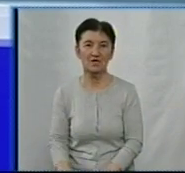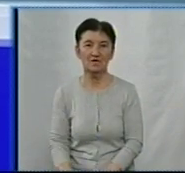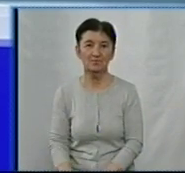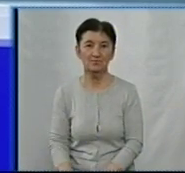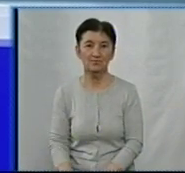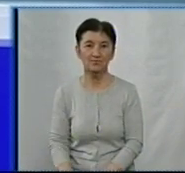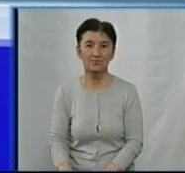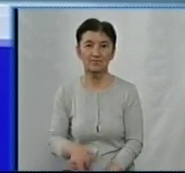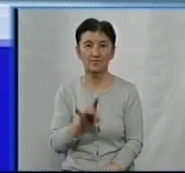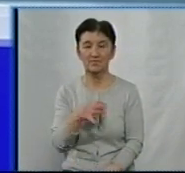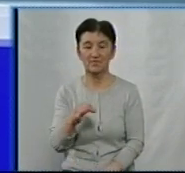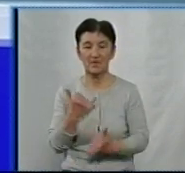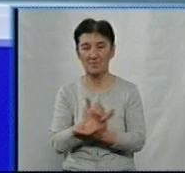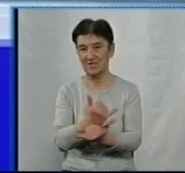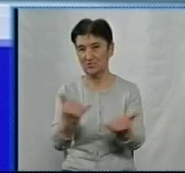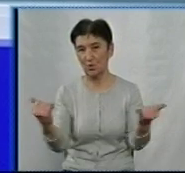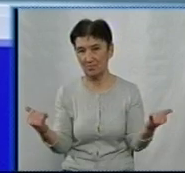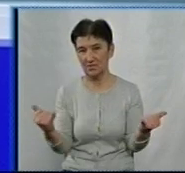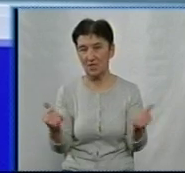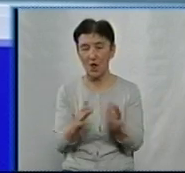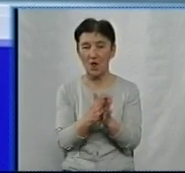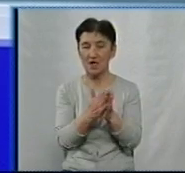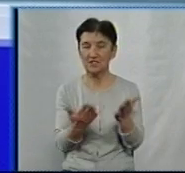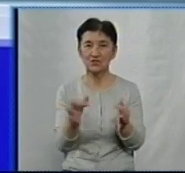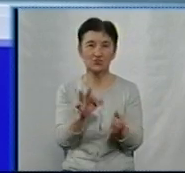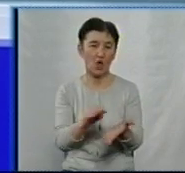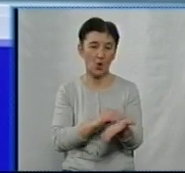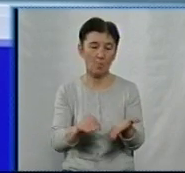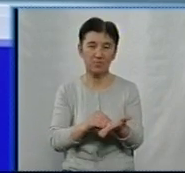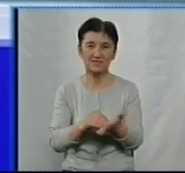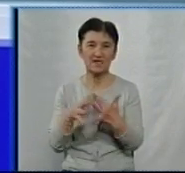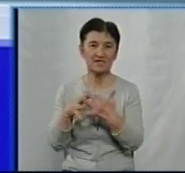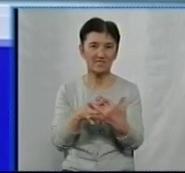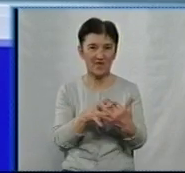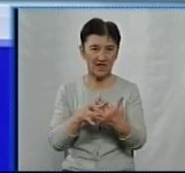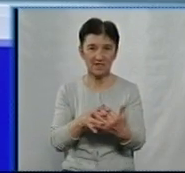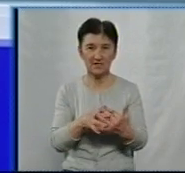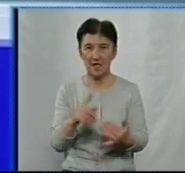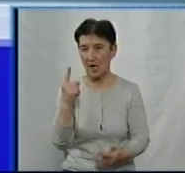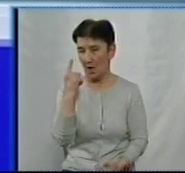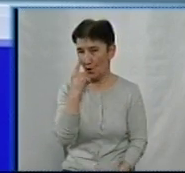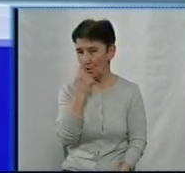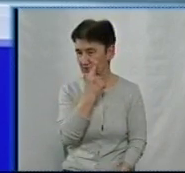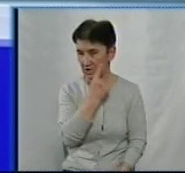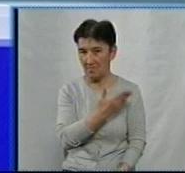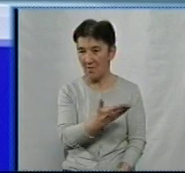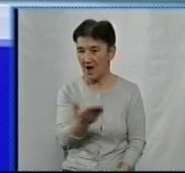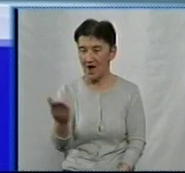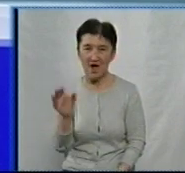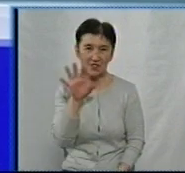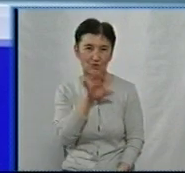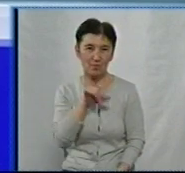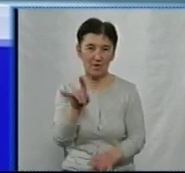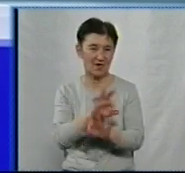Роман Цуцик презентували в Кропивницькому у книжці «Описані події війни на Сході України очима собаки», розповів Суспільному